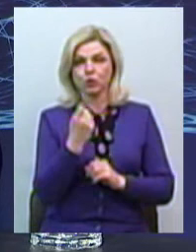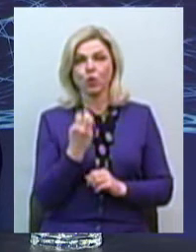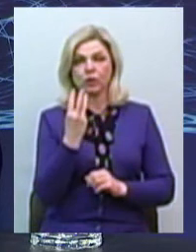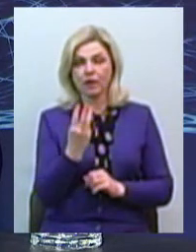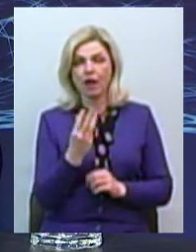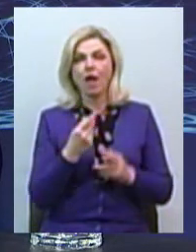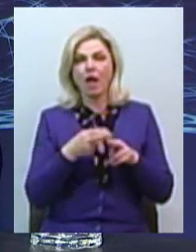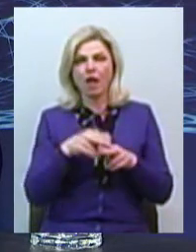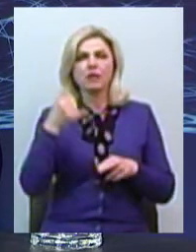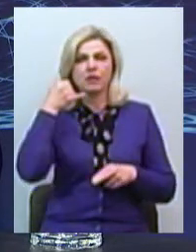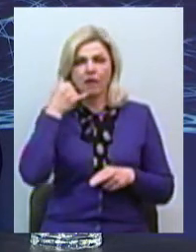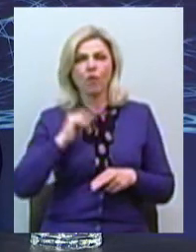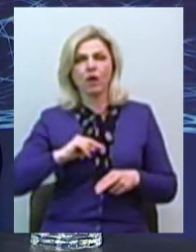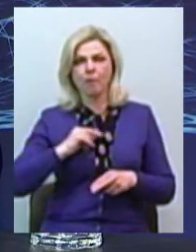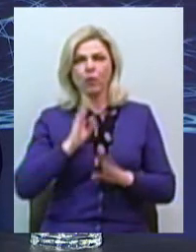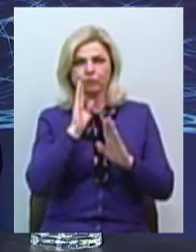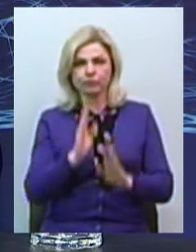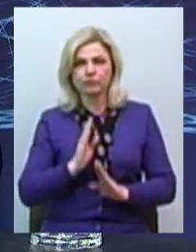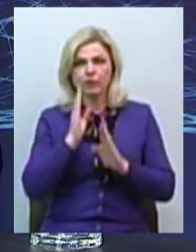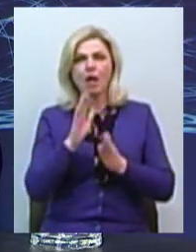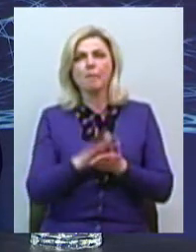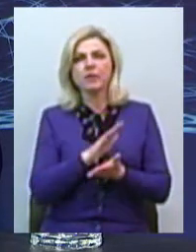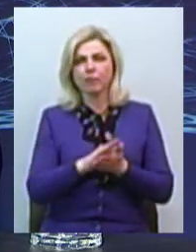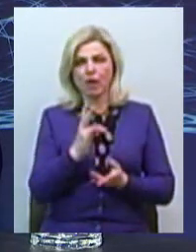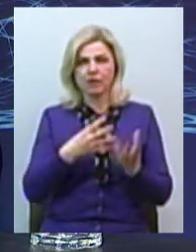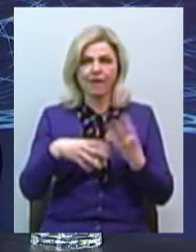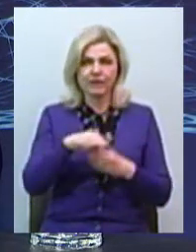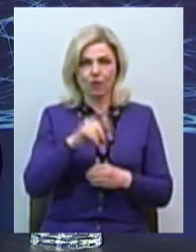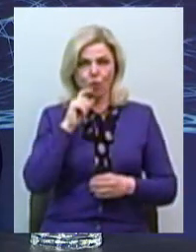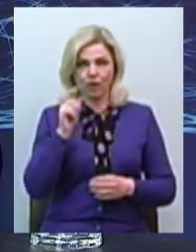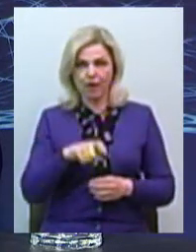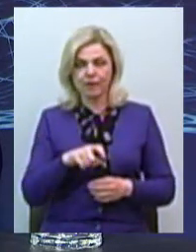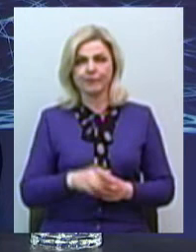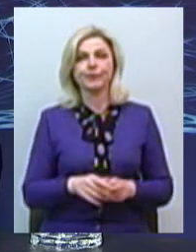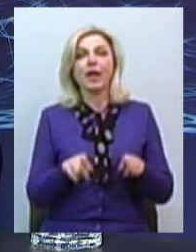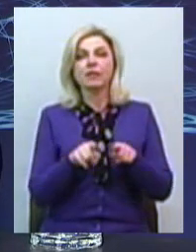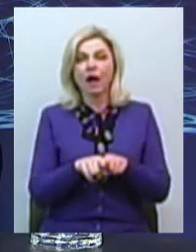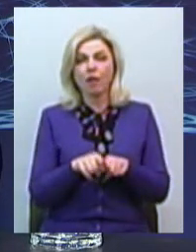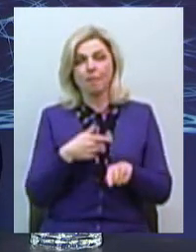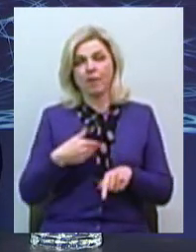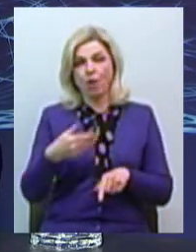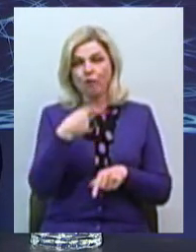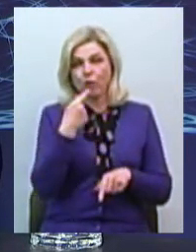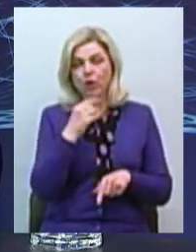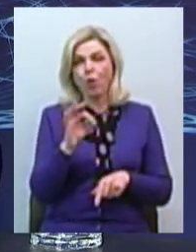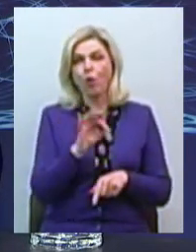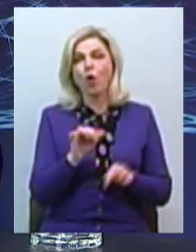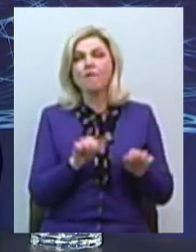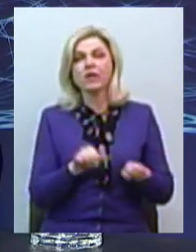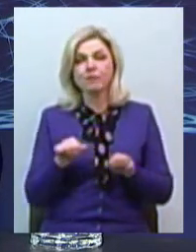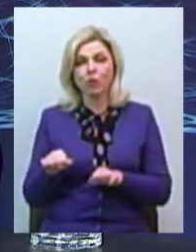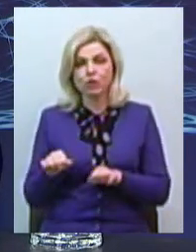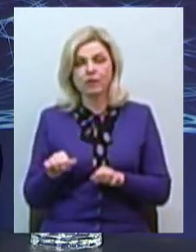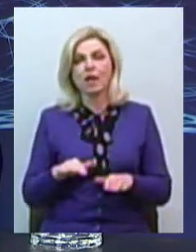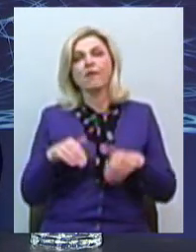Він працює цілодобово і безкоштовно в межах всієї території України. Так само ми говоримо про можливості звернутися